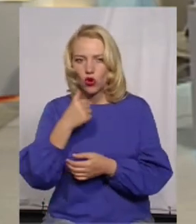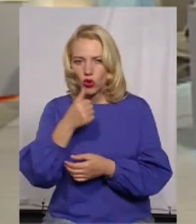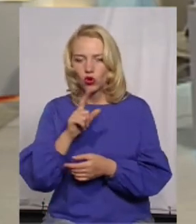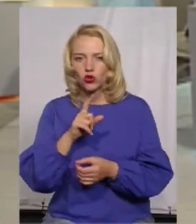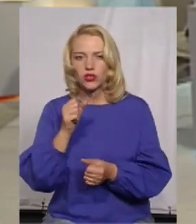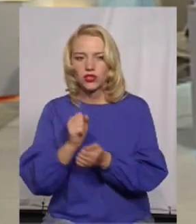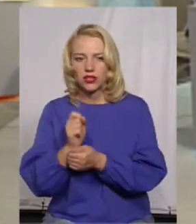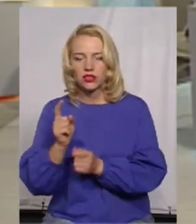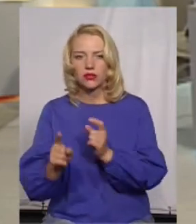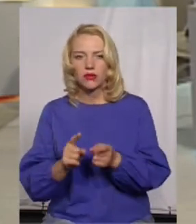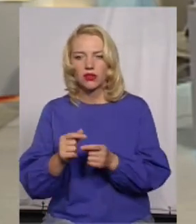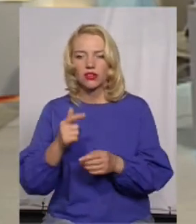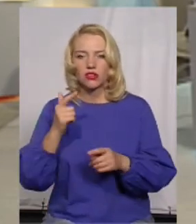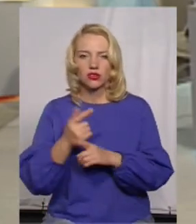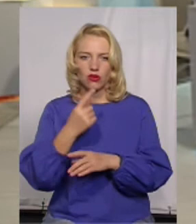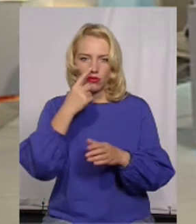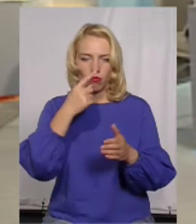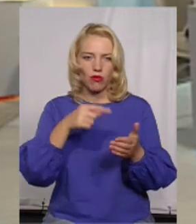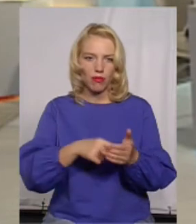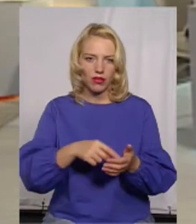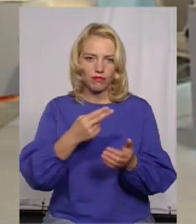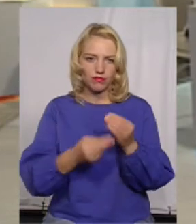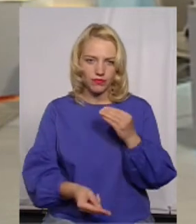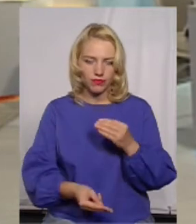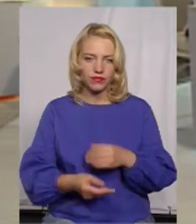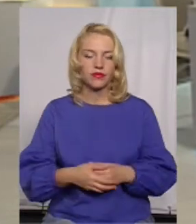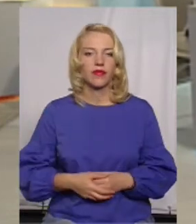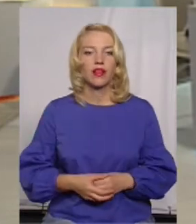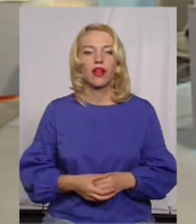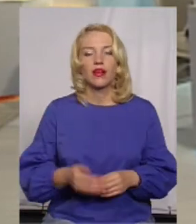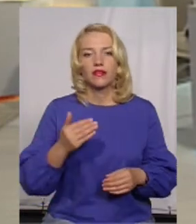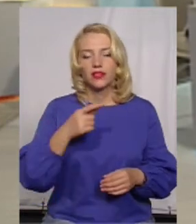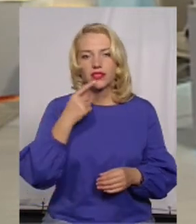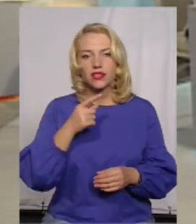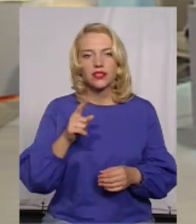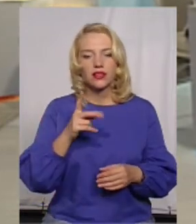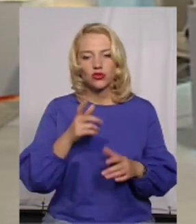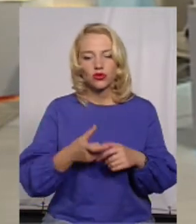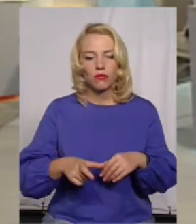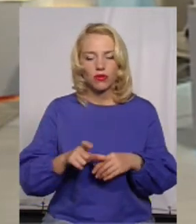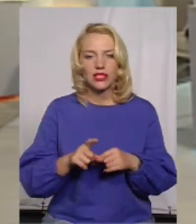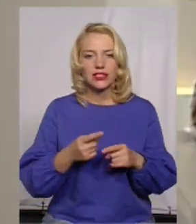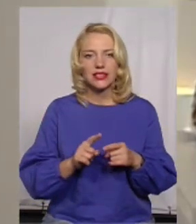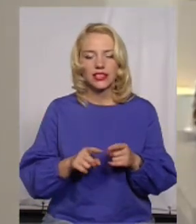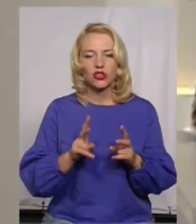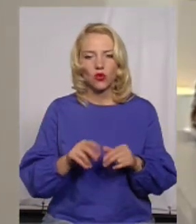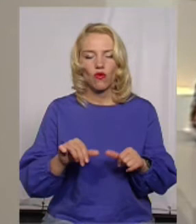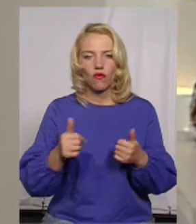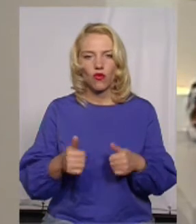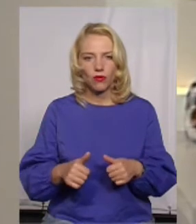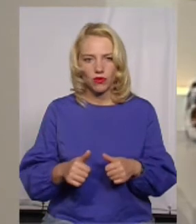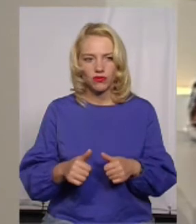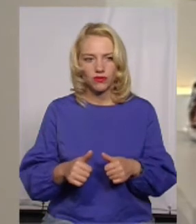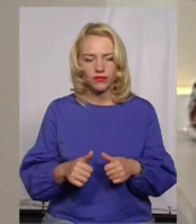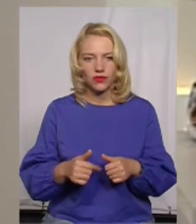знову попадемо, як завжди. Ви сказали, що більшість із тих, хто оформив вже